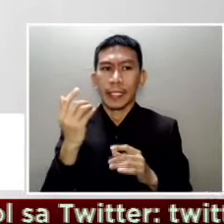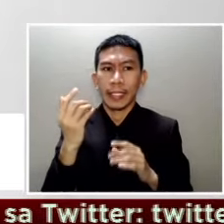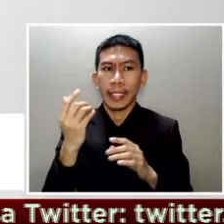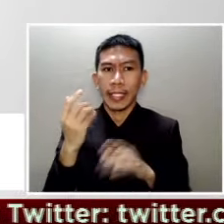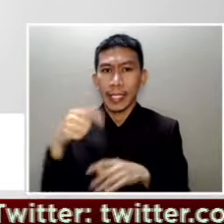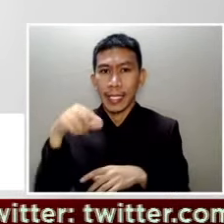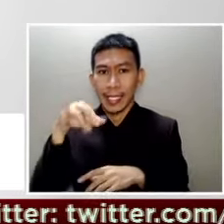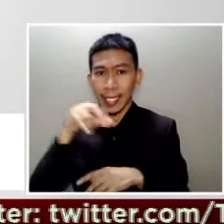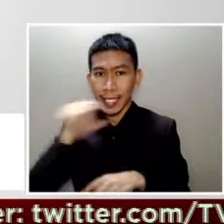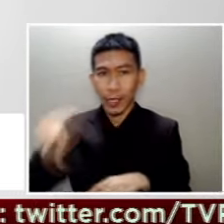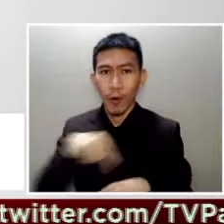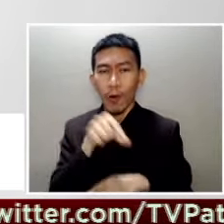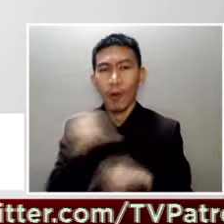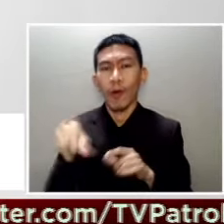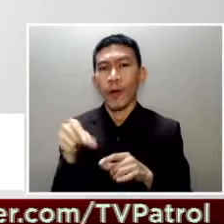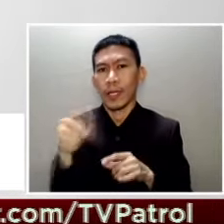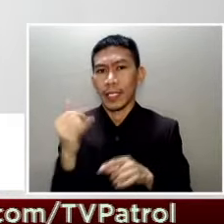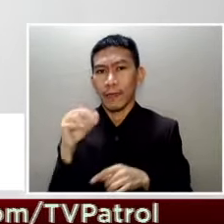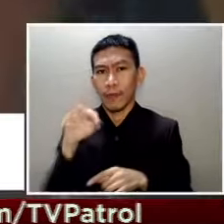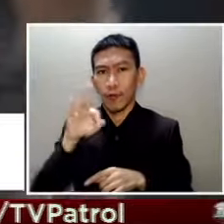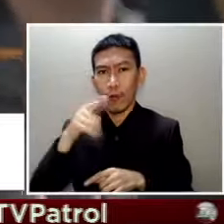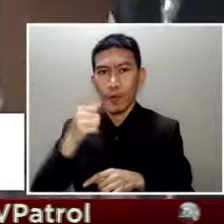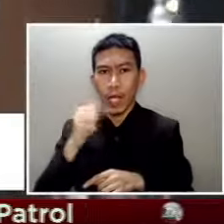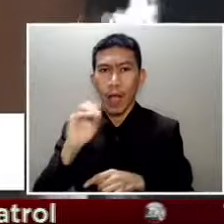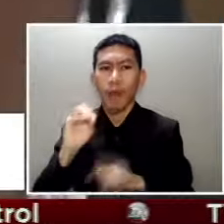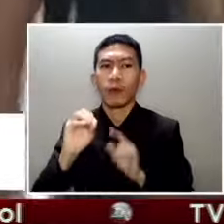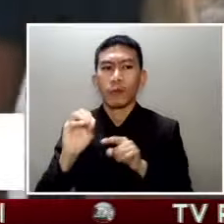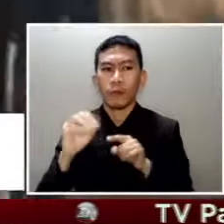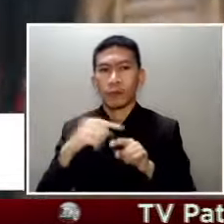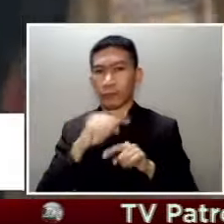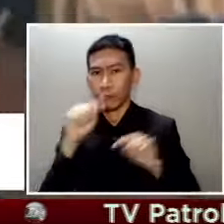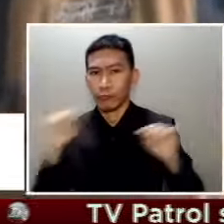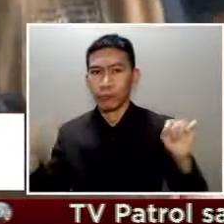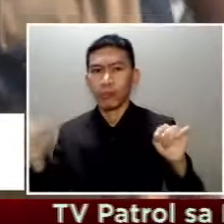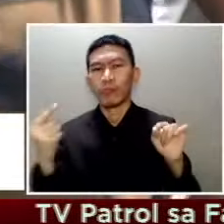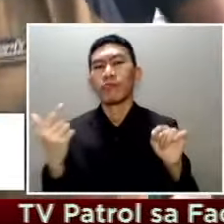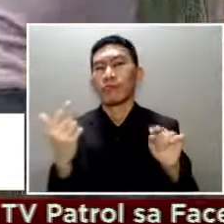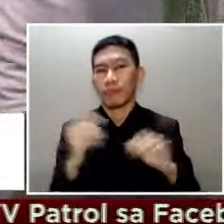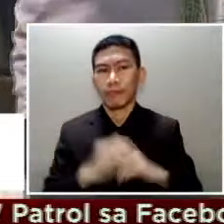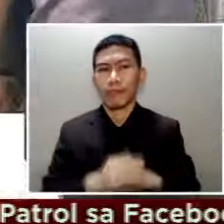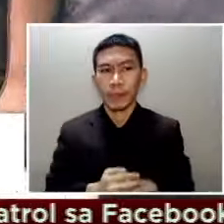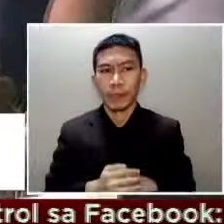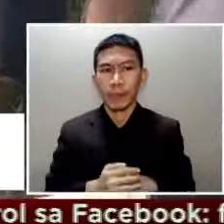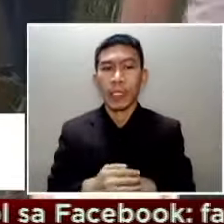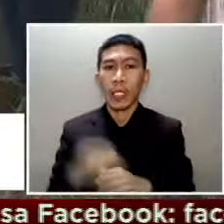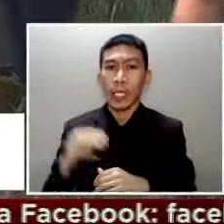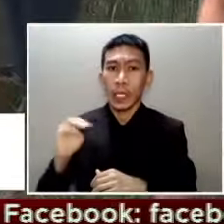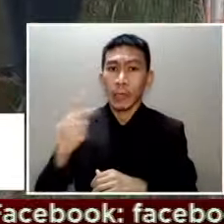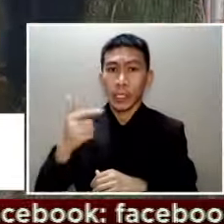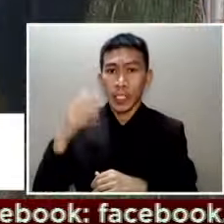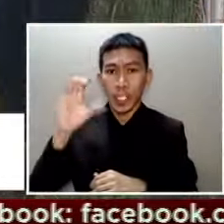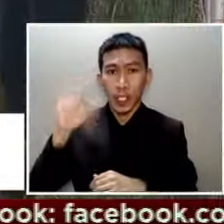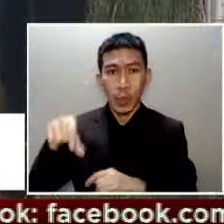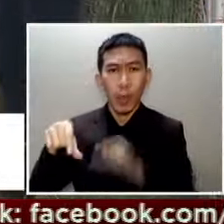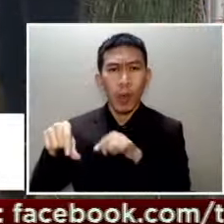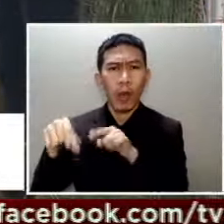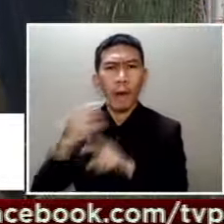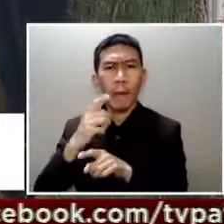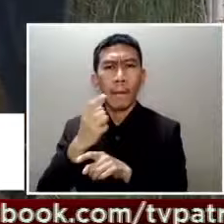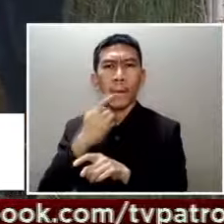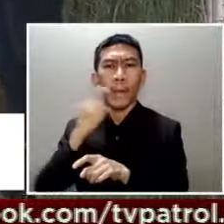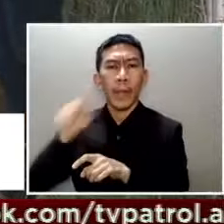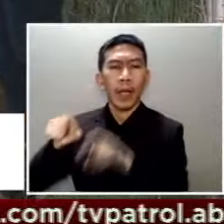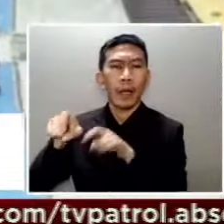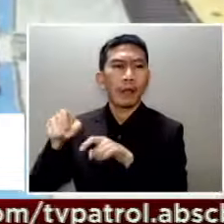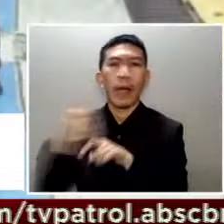dahil sa tumataas na kaso ng COVID-19. Nasa Modified General Community Quarantine naman ang nalalabing bahagi ng